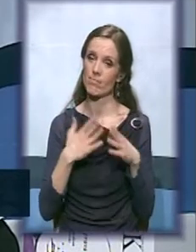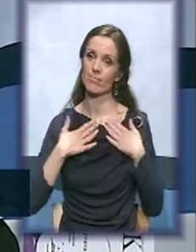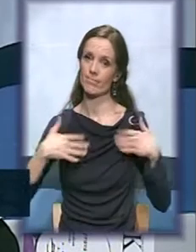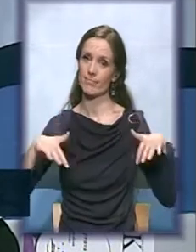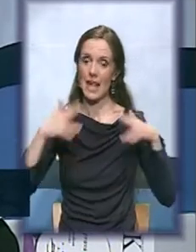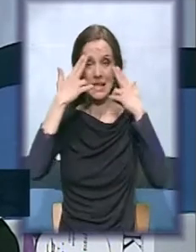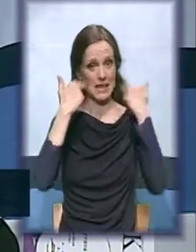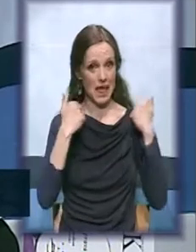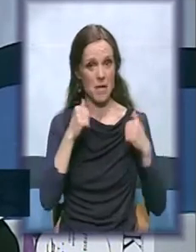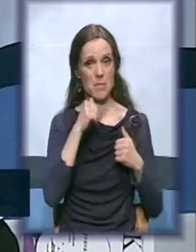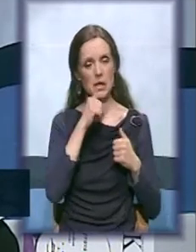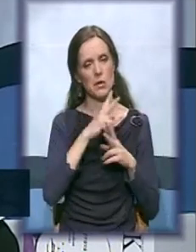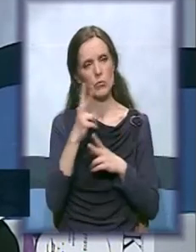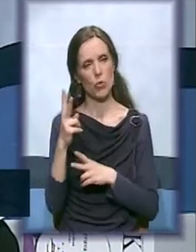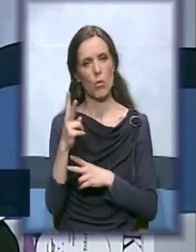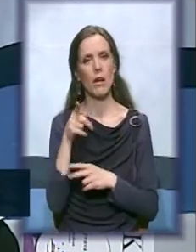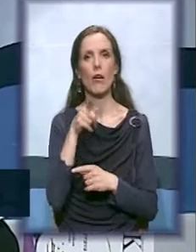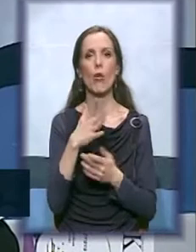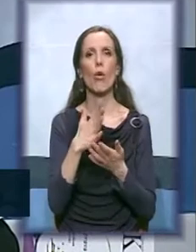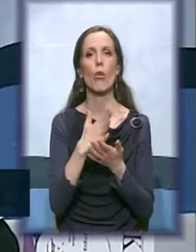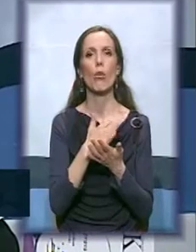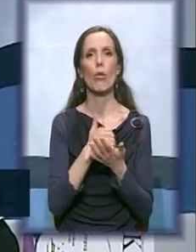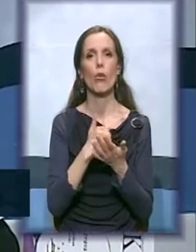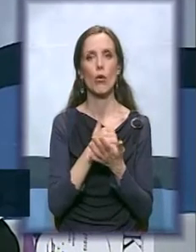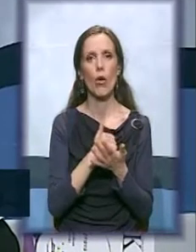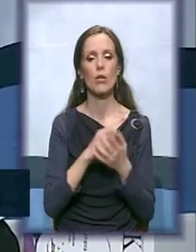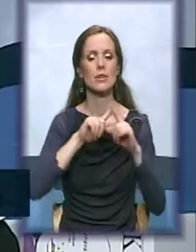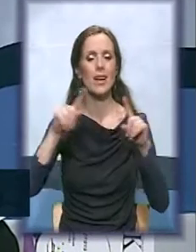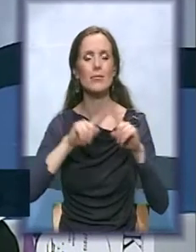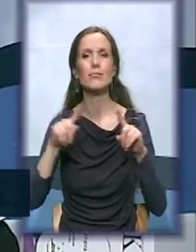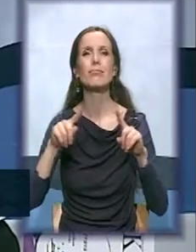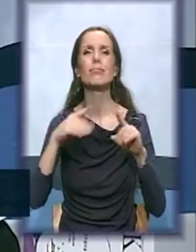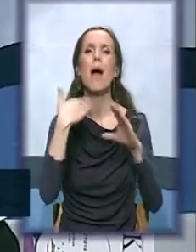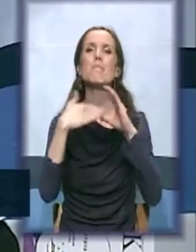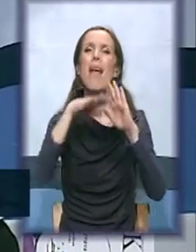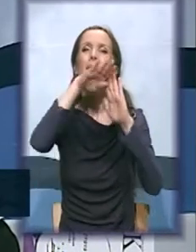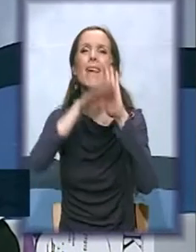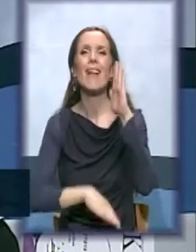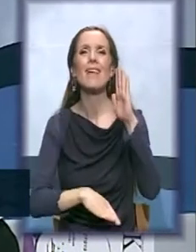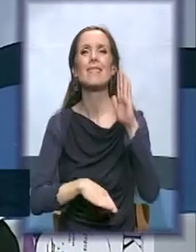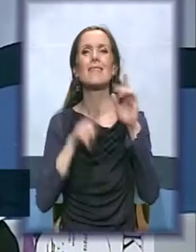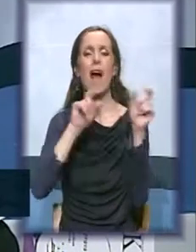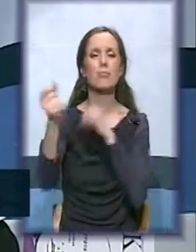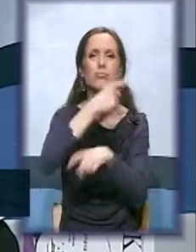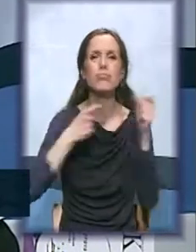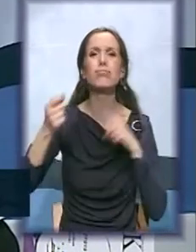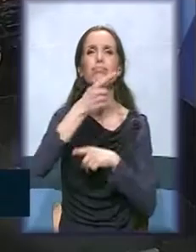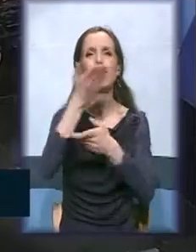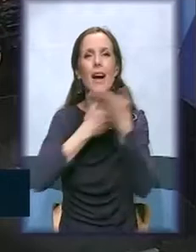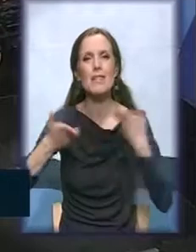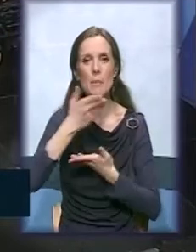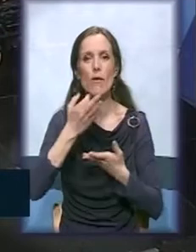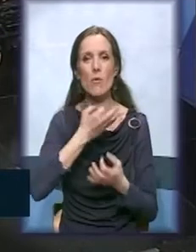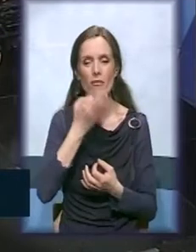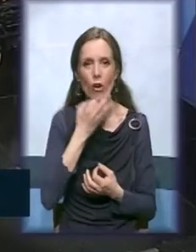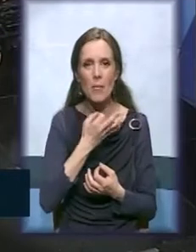kao i ostali, koriste veliki broj lista, mailing lista, gde smo udruženi razmenjom informacije. I